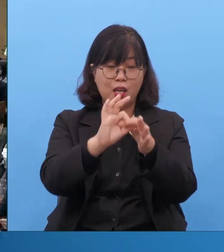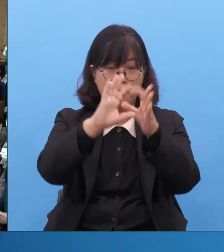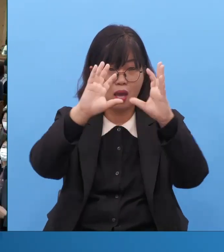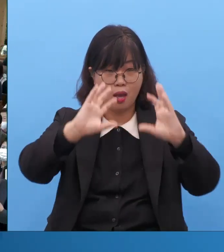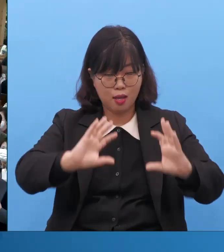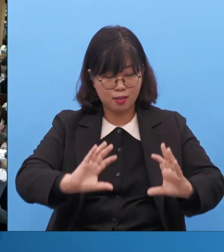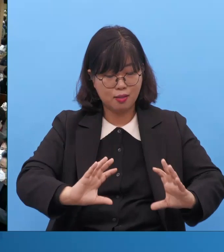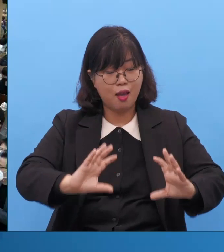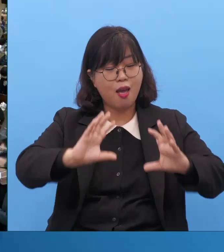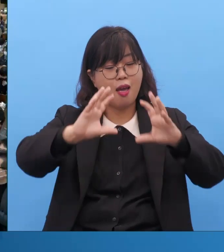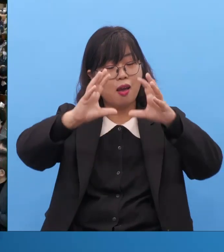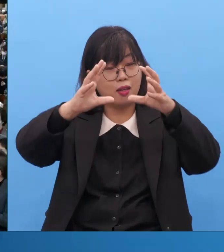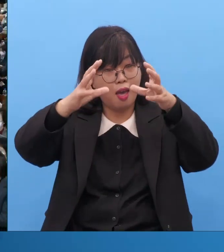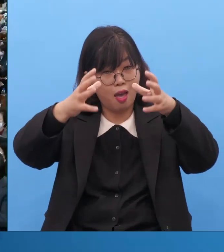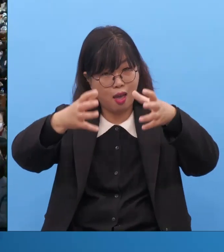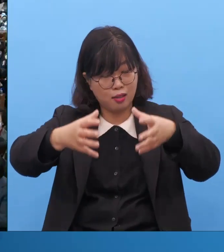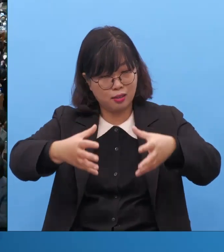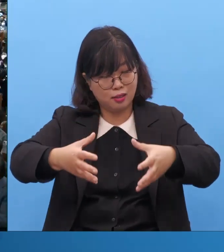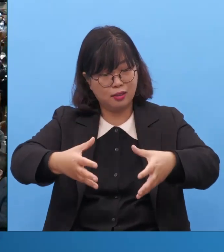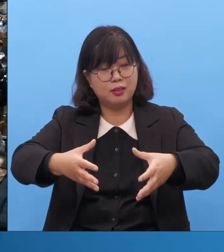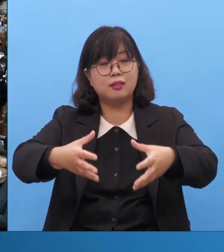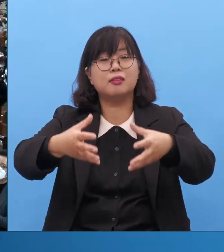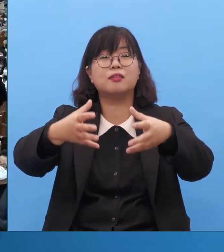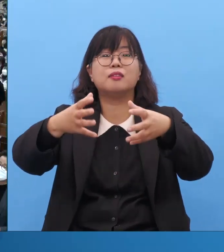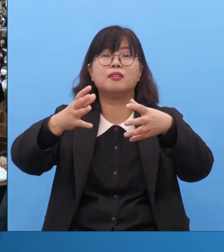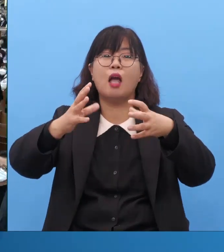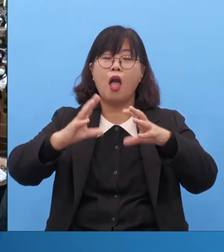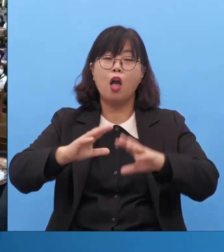주님의 세계를